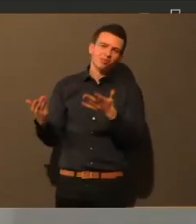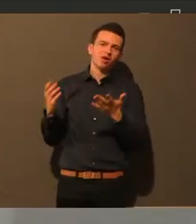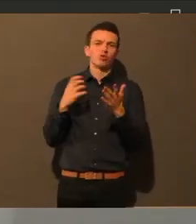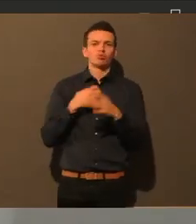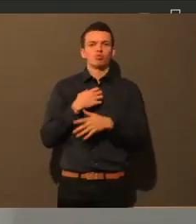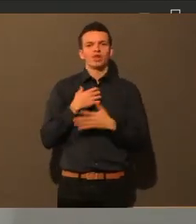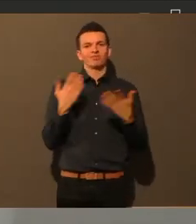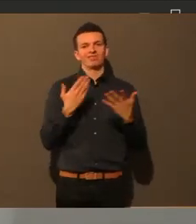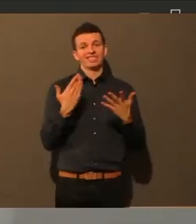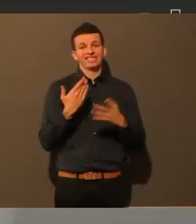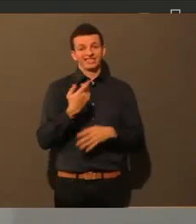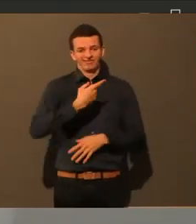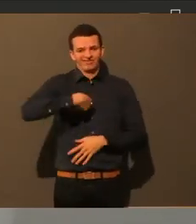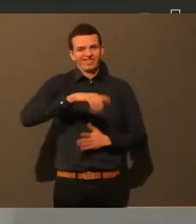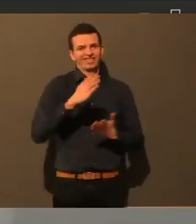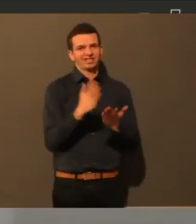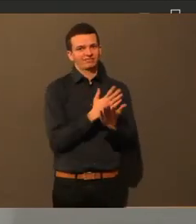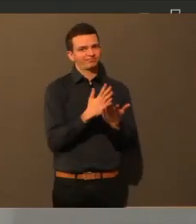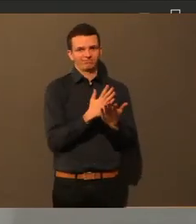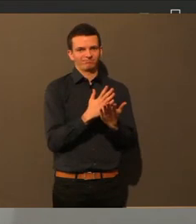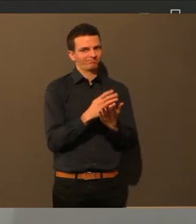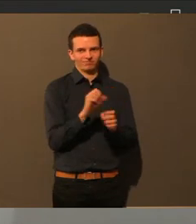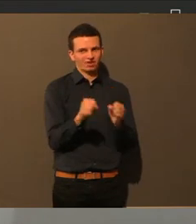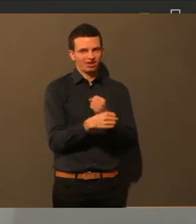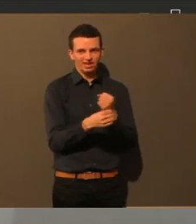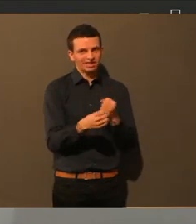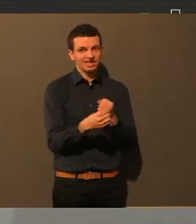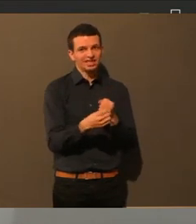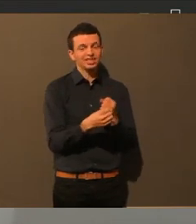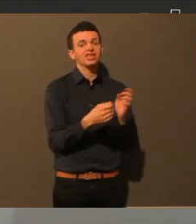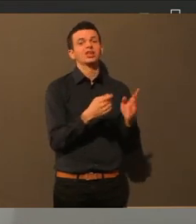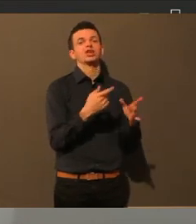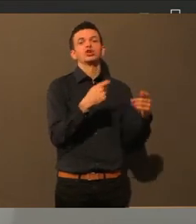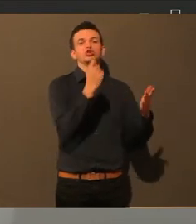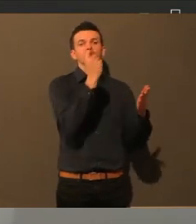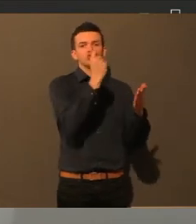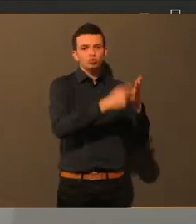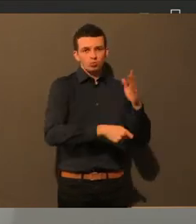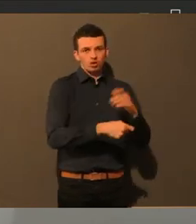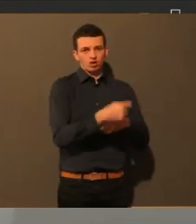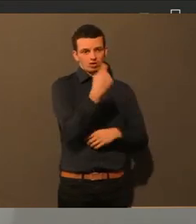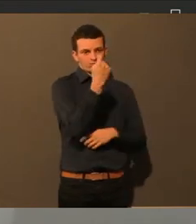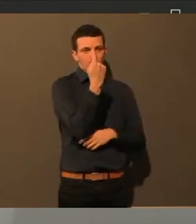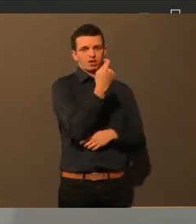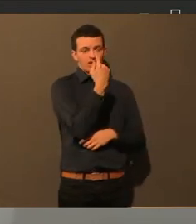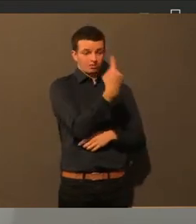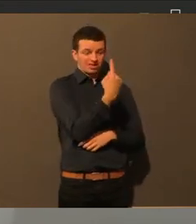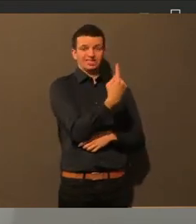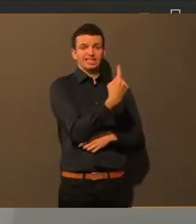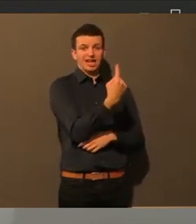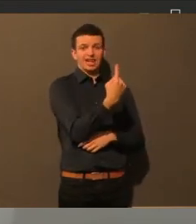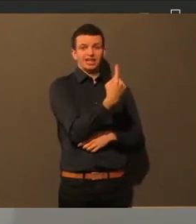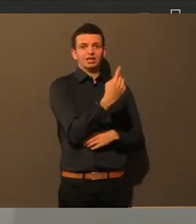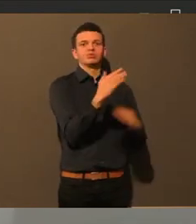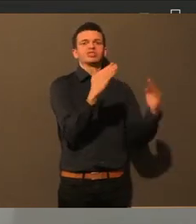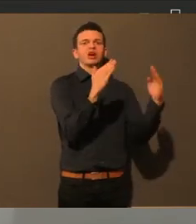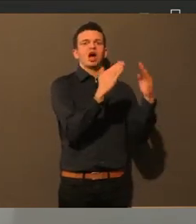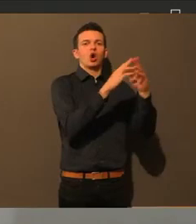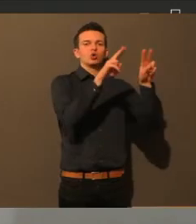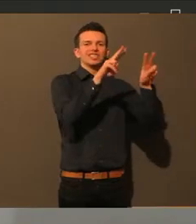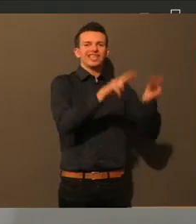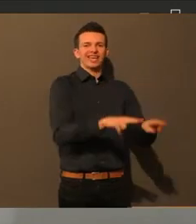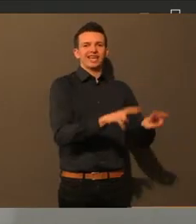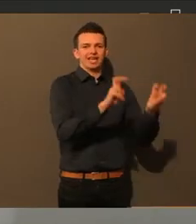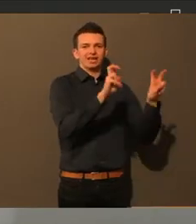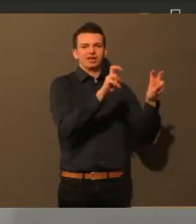natürlich der Supermarktbetreiber hat Hausrecht. Und wenn er sagt, zu mir kommt man nur rein, wenn man auch einen Einkaufswagen nimmt,